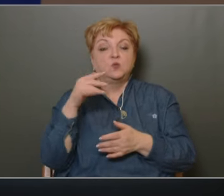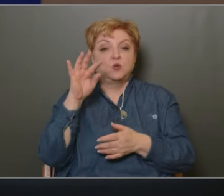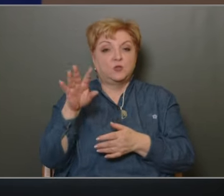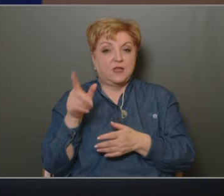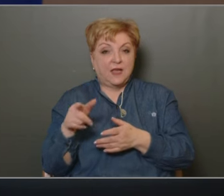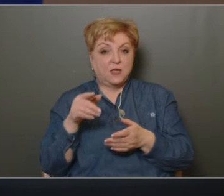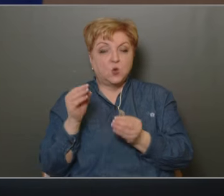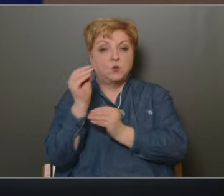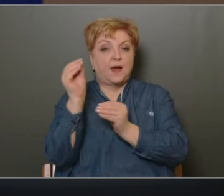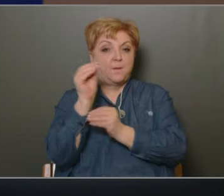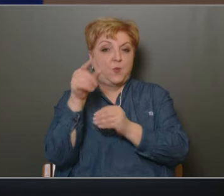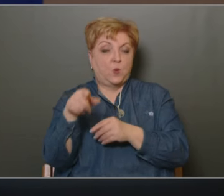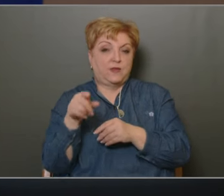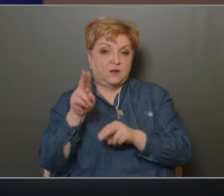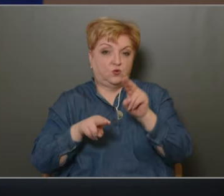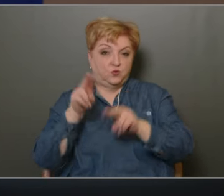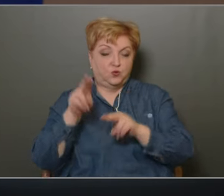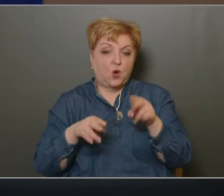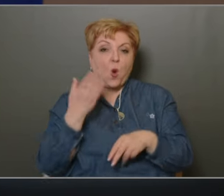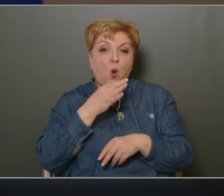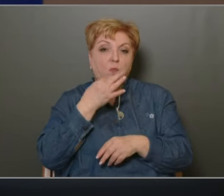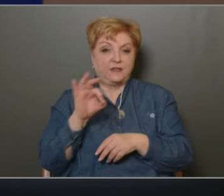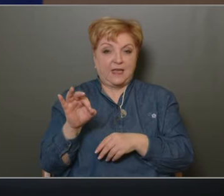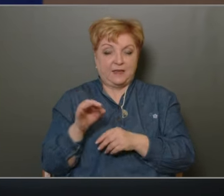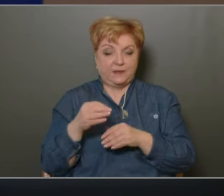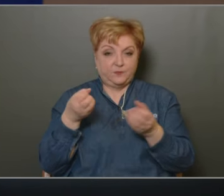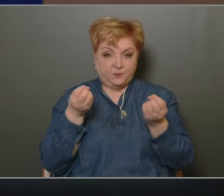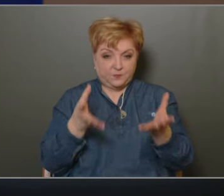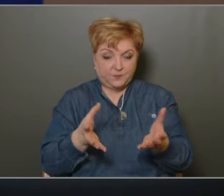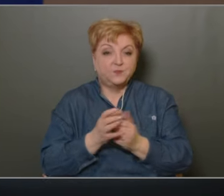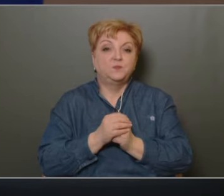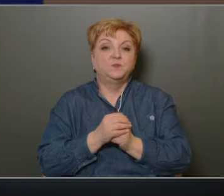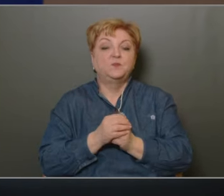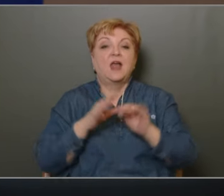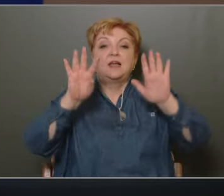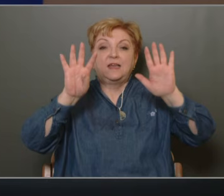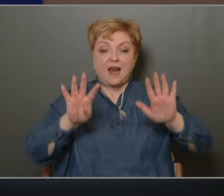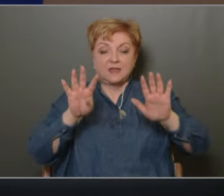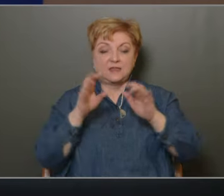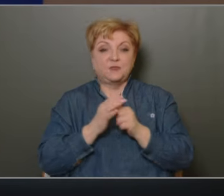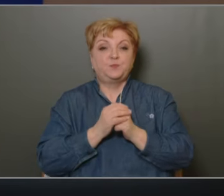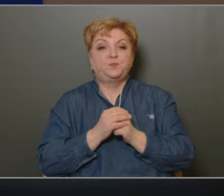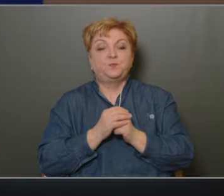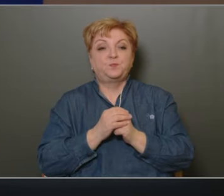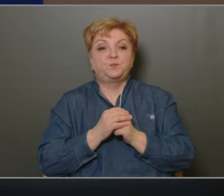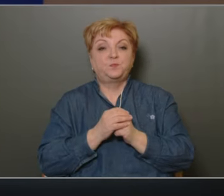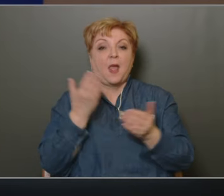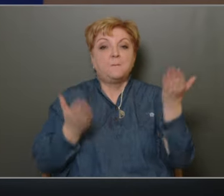nevelési kerület felosztására javaslatot. Holotnés Rameg Kornélia előterjesztésében 9-ként tárgyaljuk